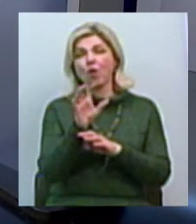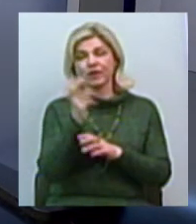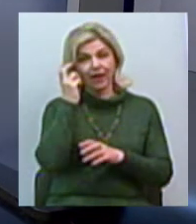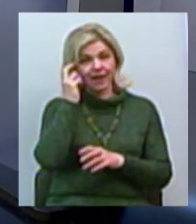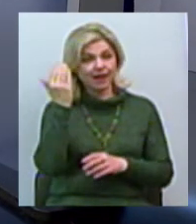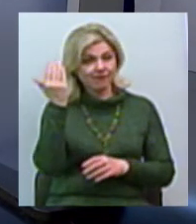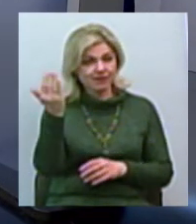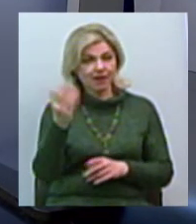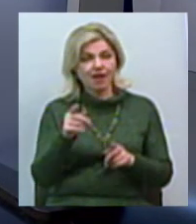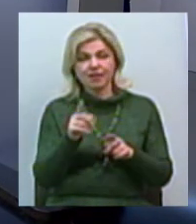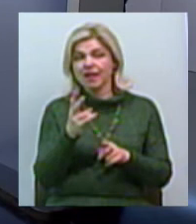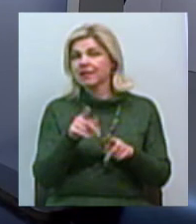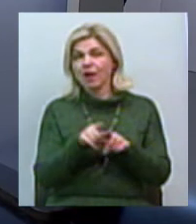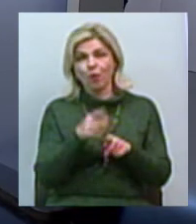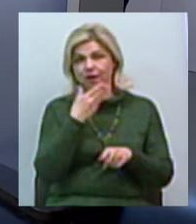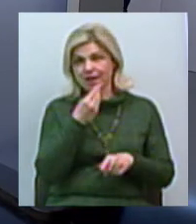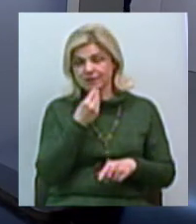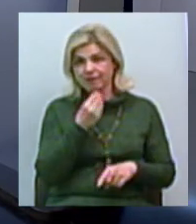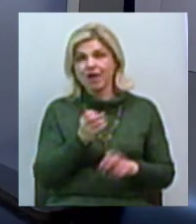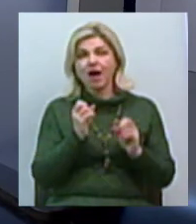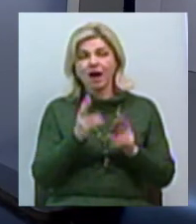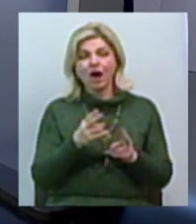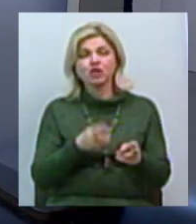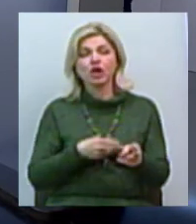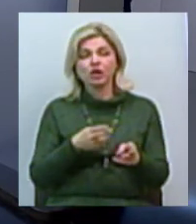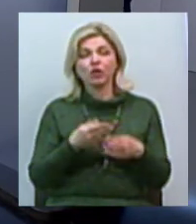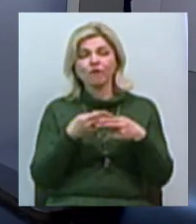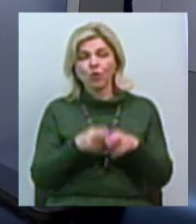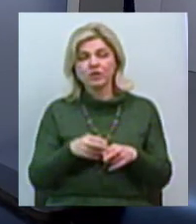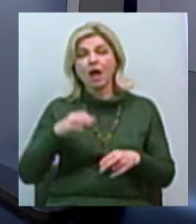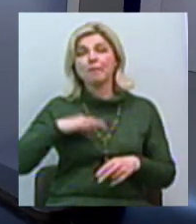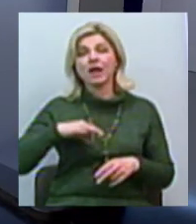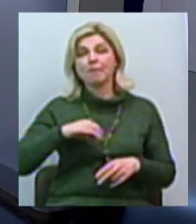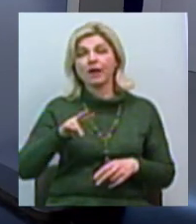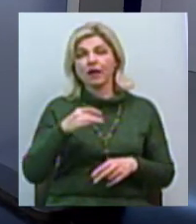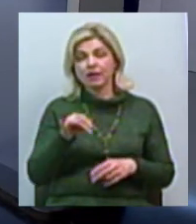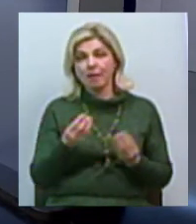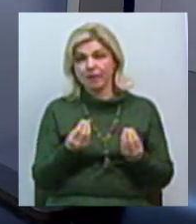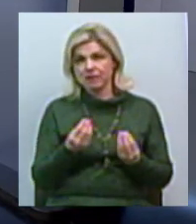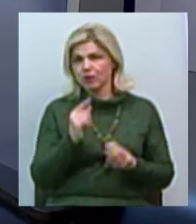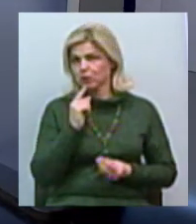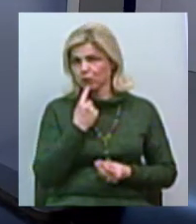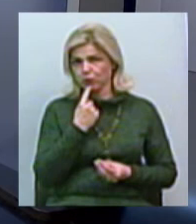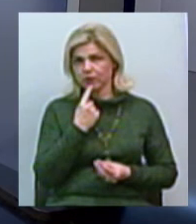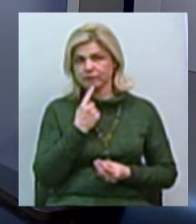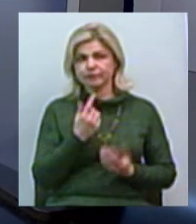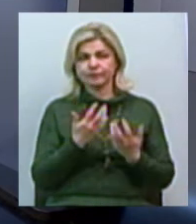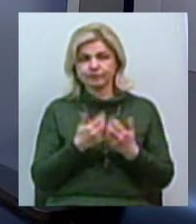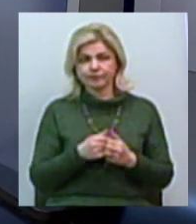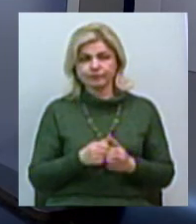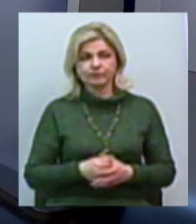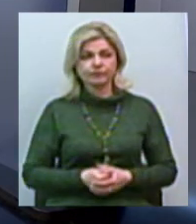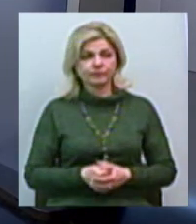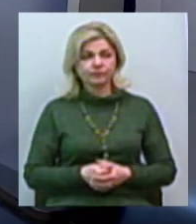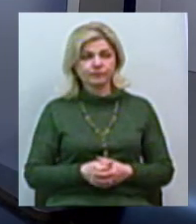красивий. Наскільки жилючий вокзал прибыльний бізнес, мені судити сложно, але, опять-таки, министр... Перепрошую,